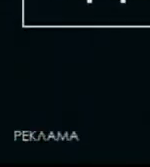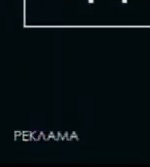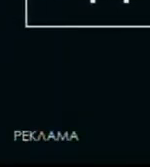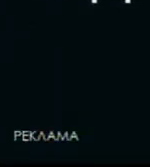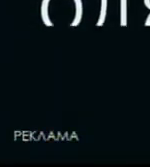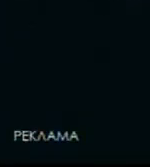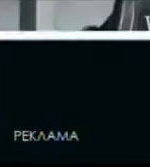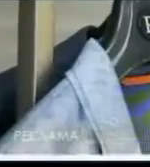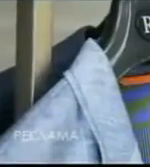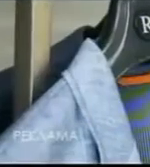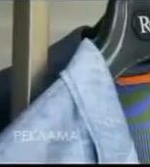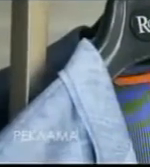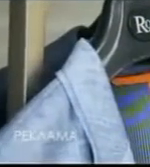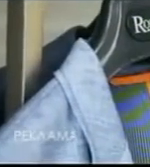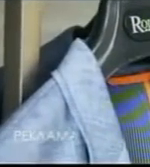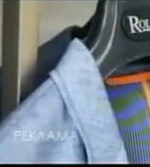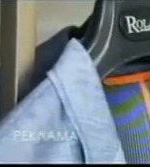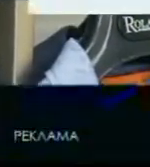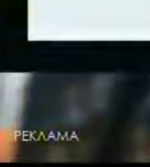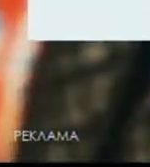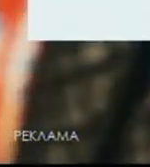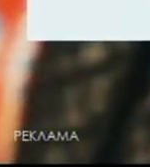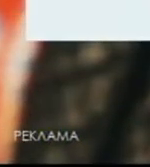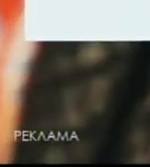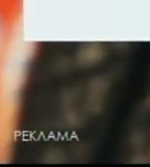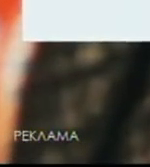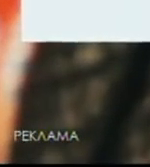Одяг ведучих від торгової марки Ролада